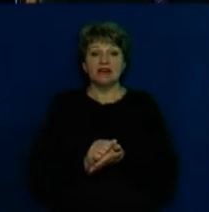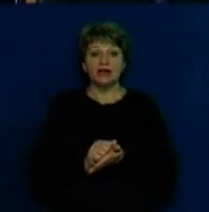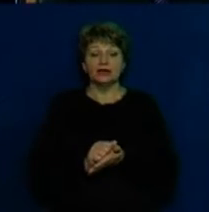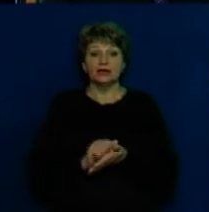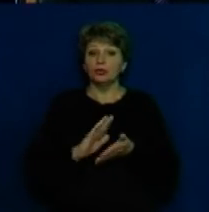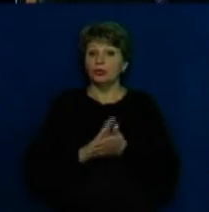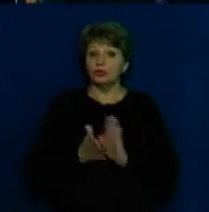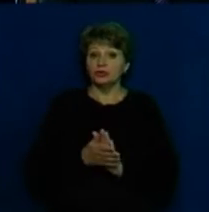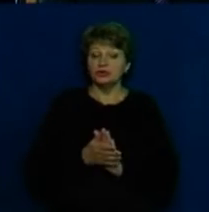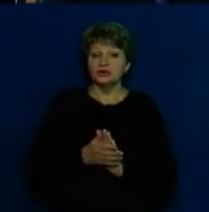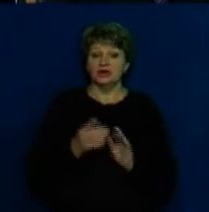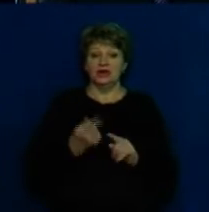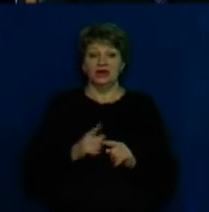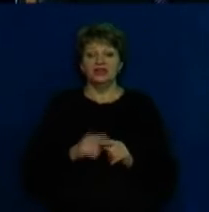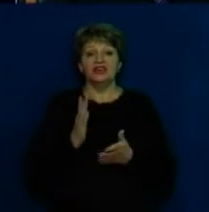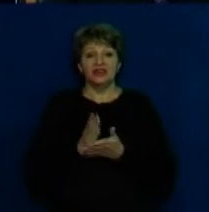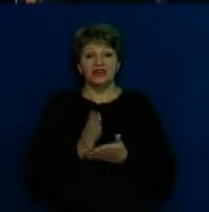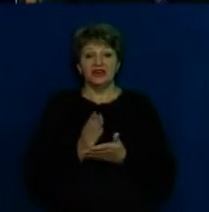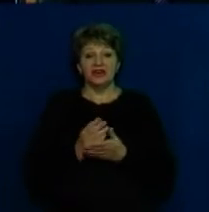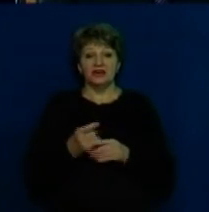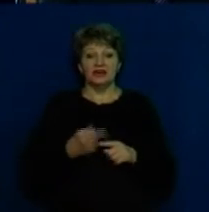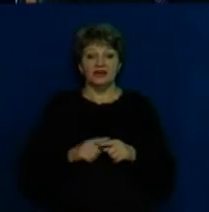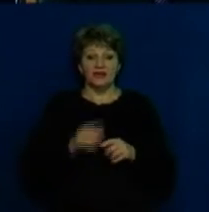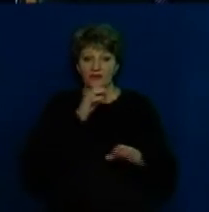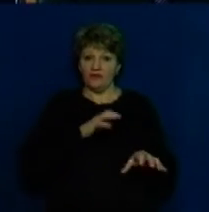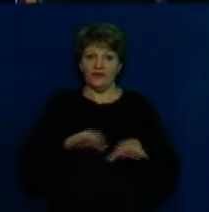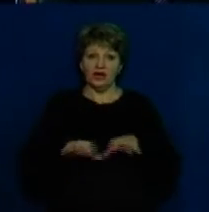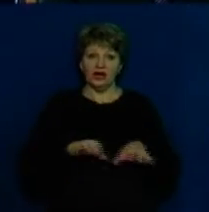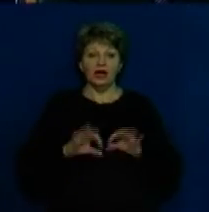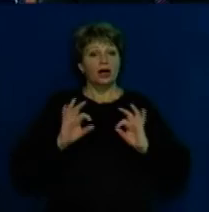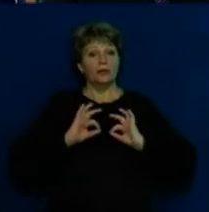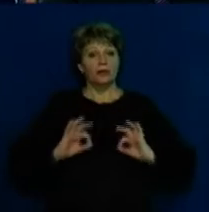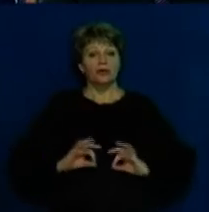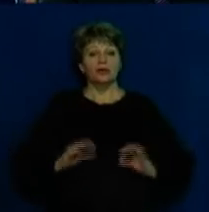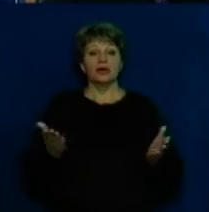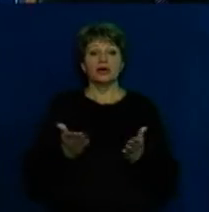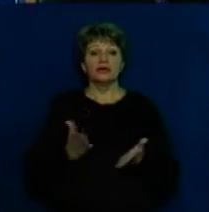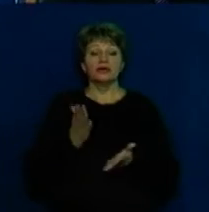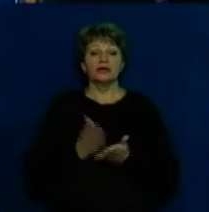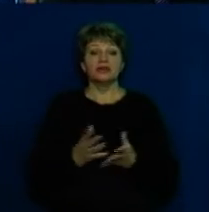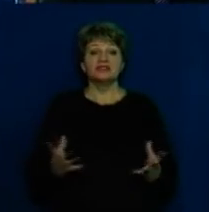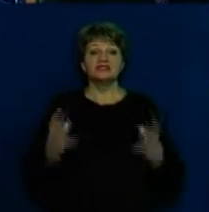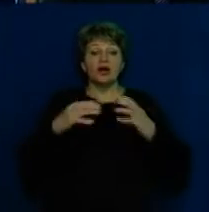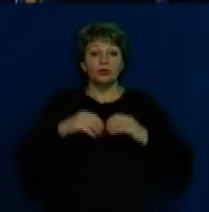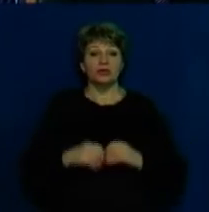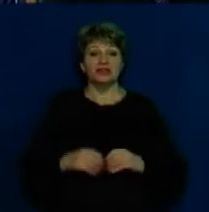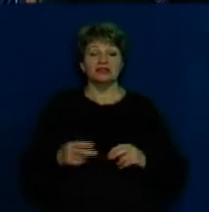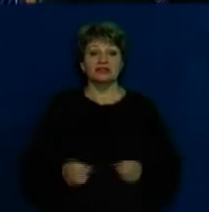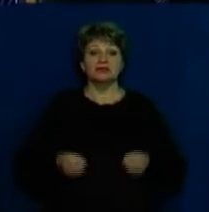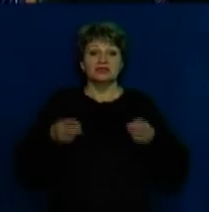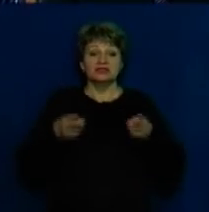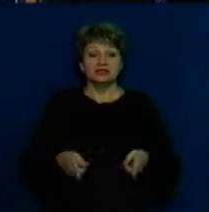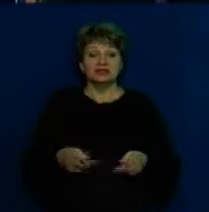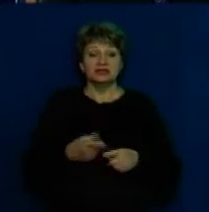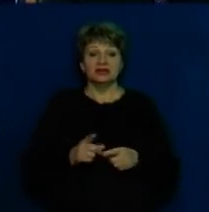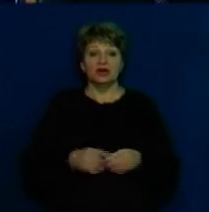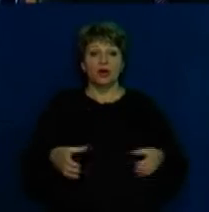клопотання продажних прокурорів, які сьогодні є спільно разом з членами організованого злочинного випускування торпеди, хотіли